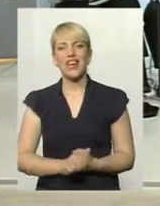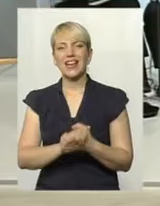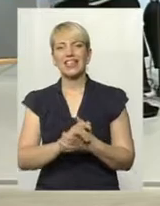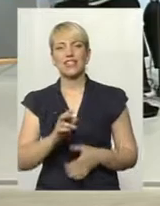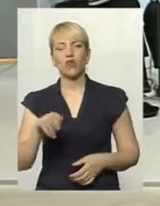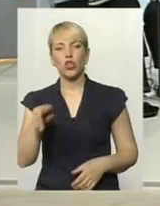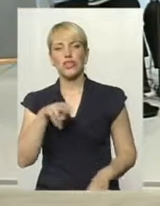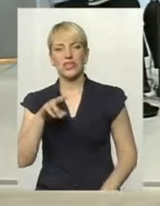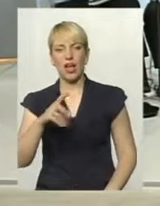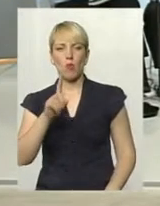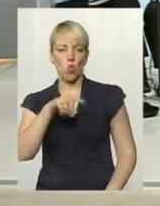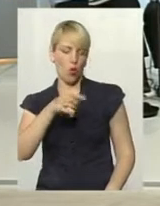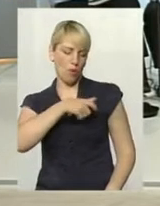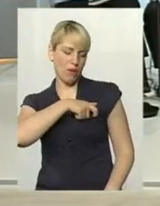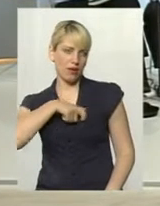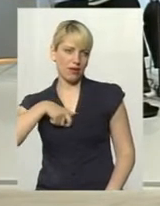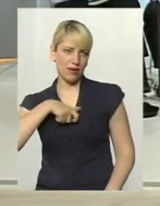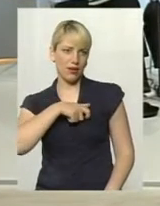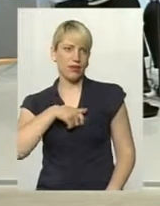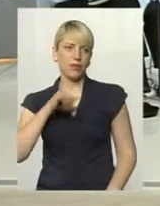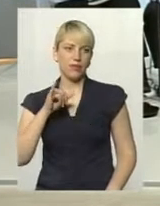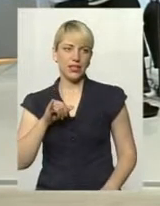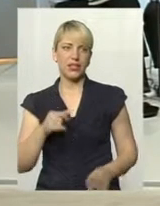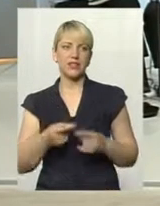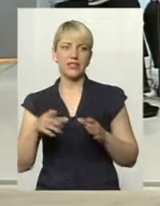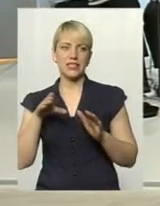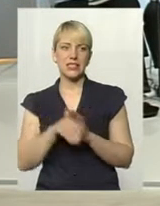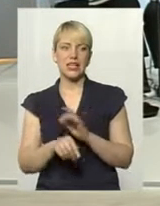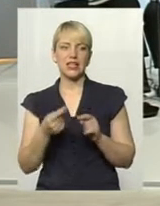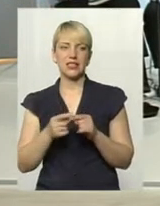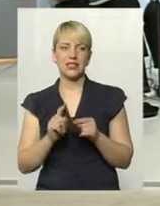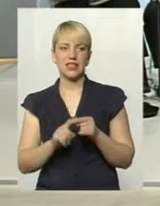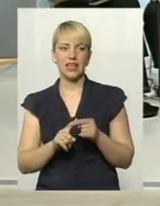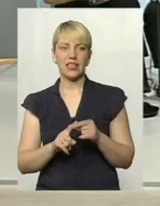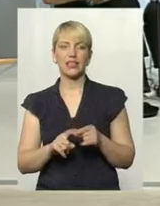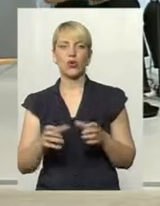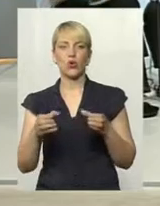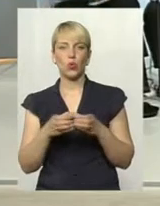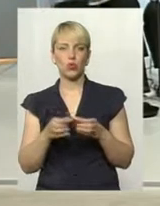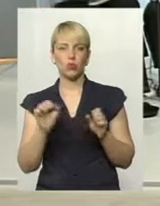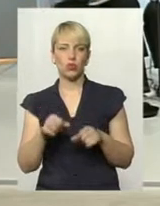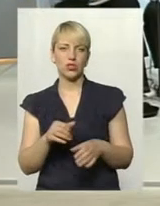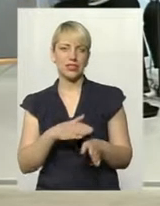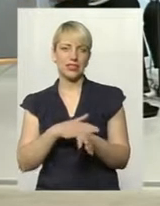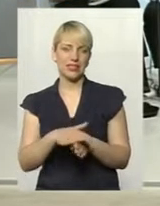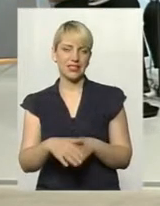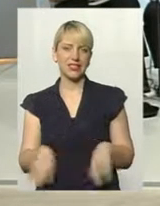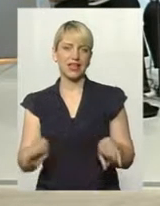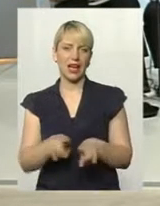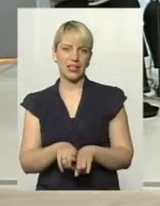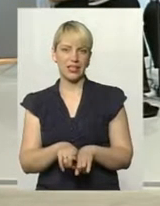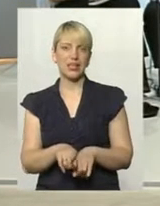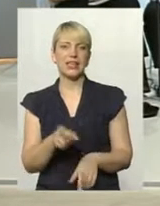нагрудний. Ось такий номер. І у складі цієї групи він зможе здійснити забіг